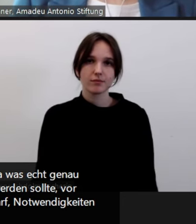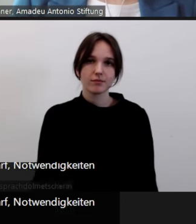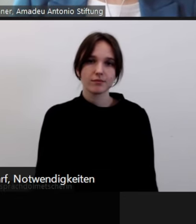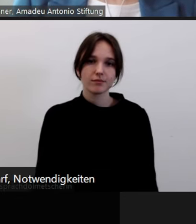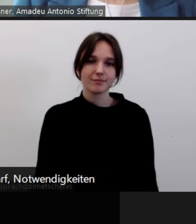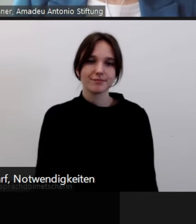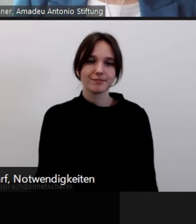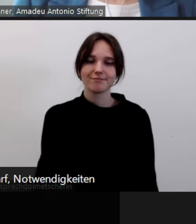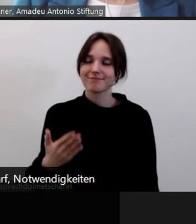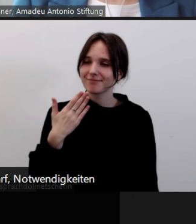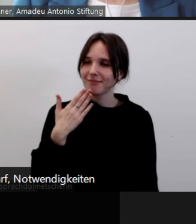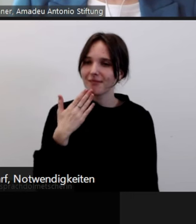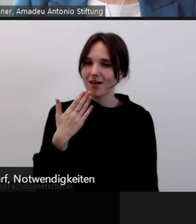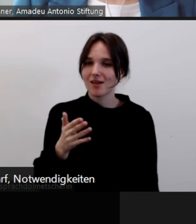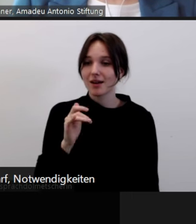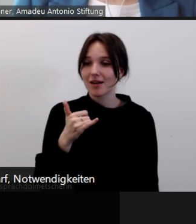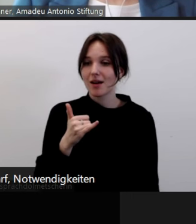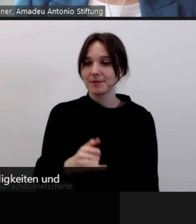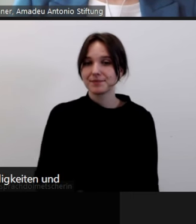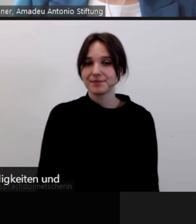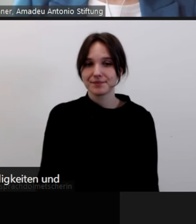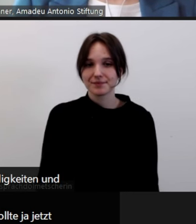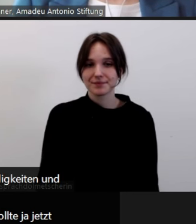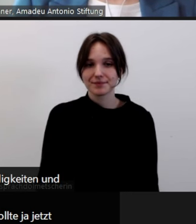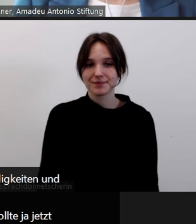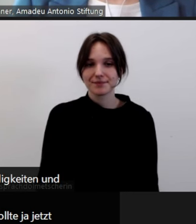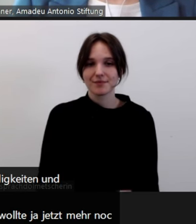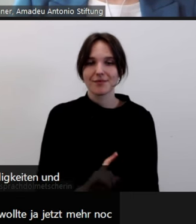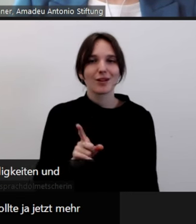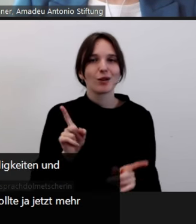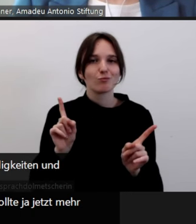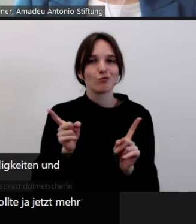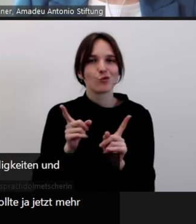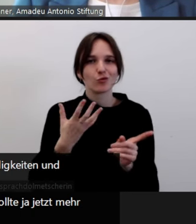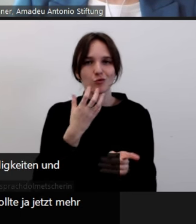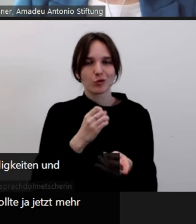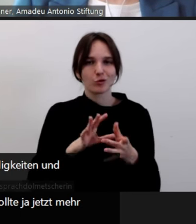Vielen Dank, genau. Das ist ja das Stichwort. Ich wollte ja jetzt mehr nochmal in Richtung